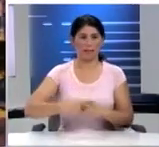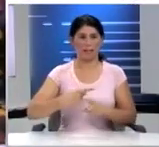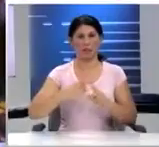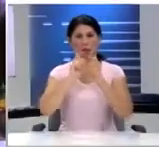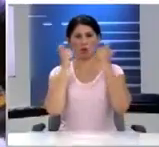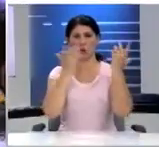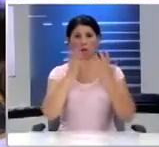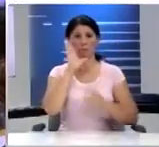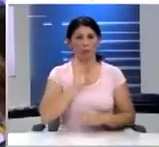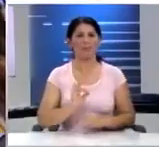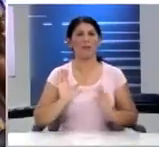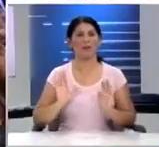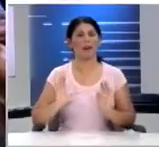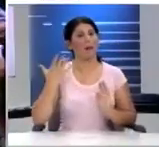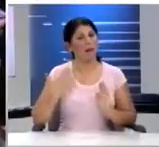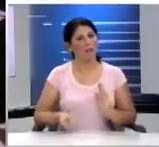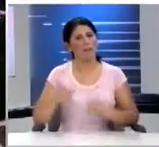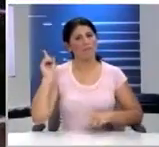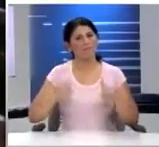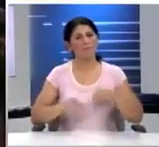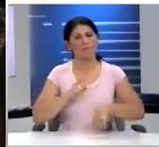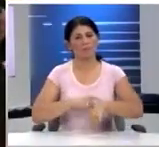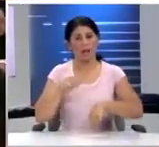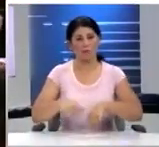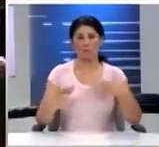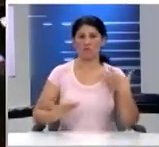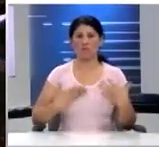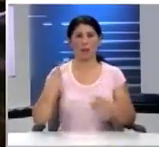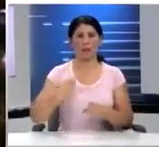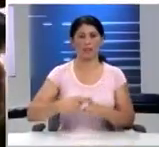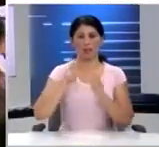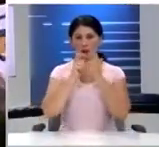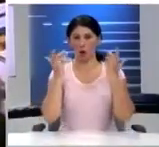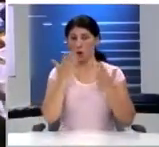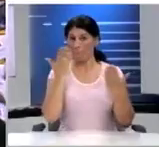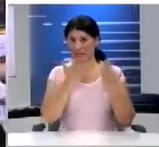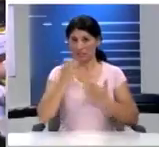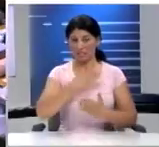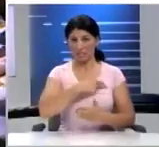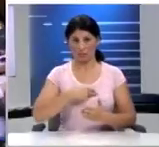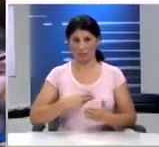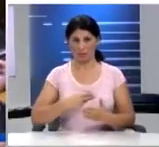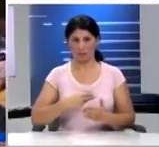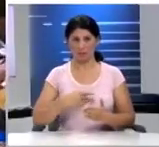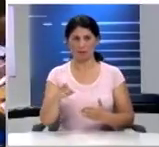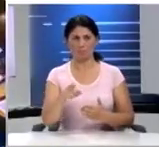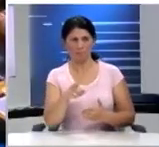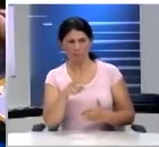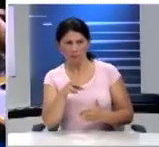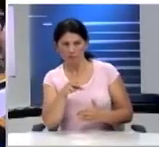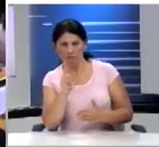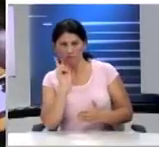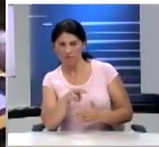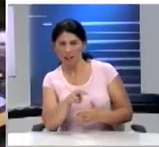Και πράγματι Υπάρχουν στιγμές που σε αυτό το σύγχρονο ελληνικό σχολείο μαθητές και καθηγητές μοιάζουν να είναι αδίπαλοι